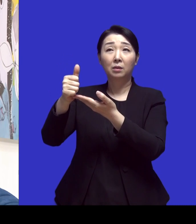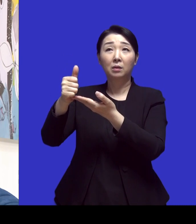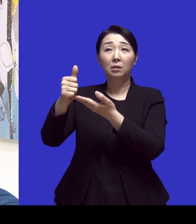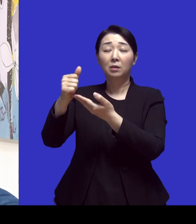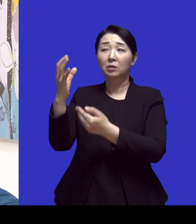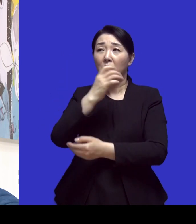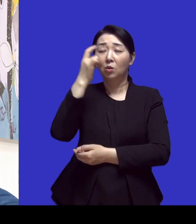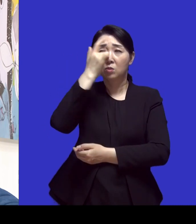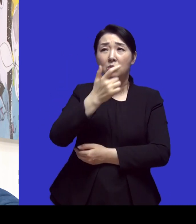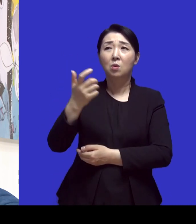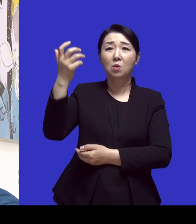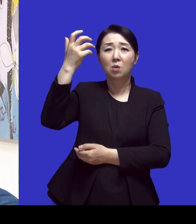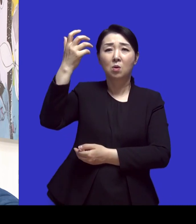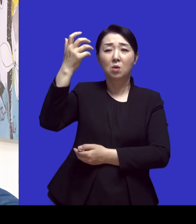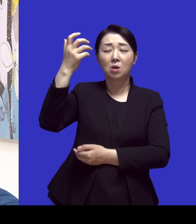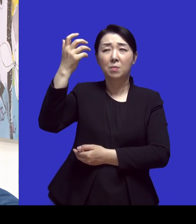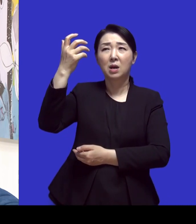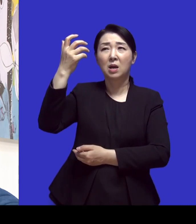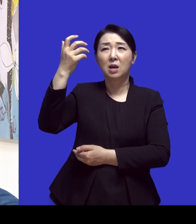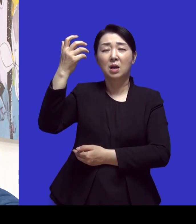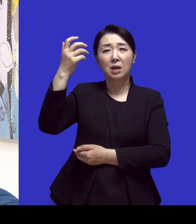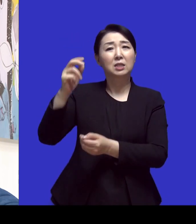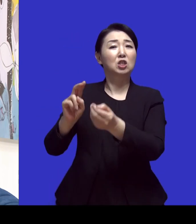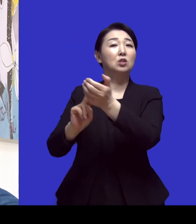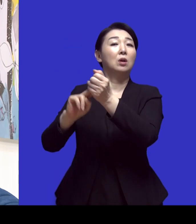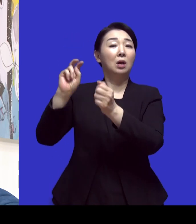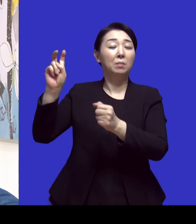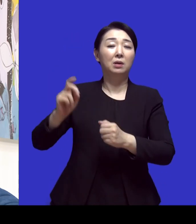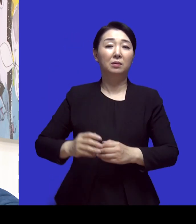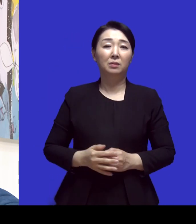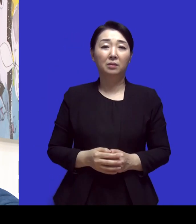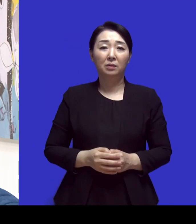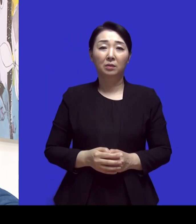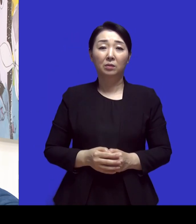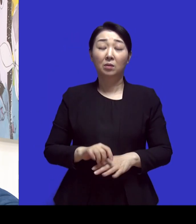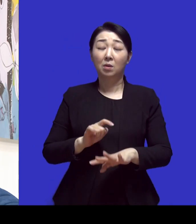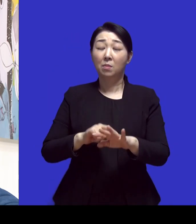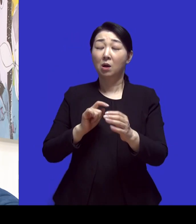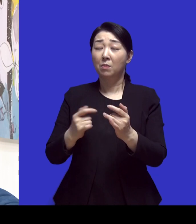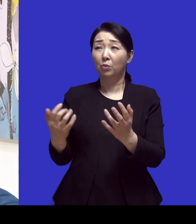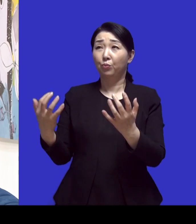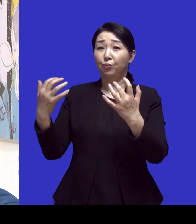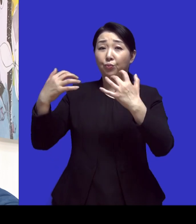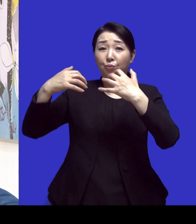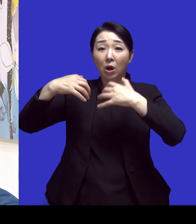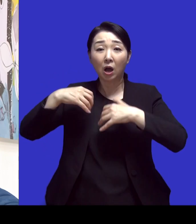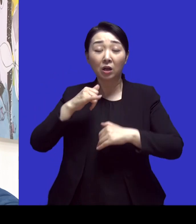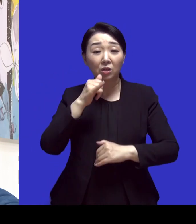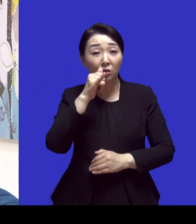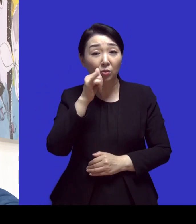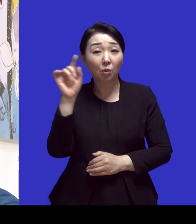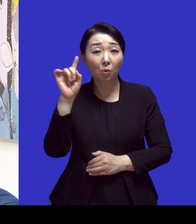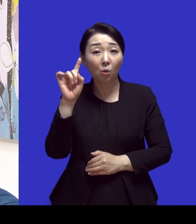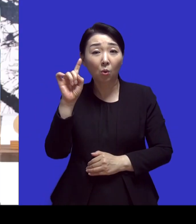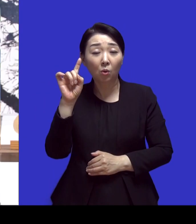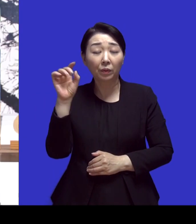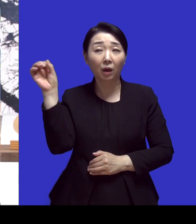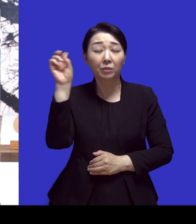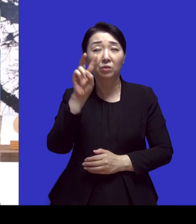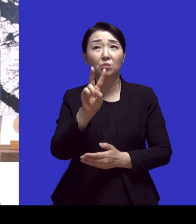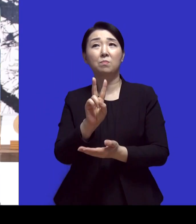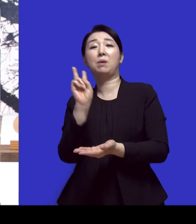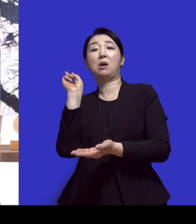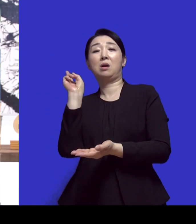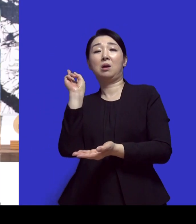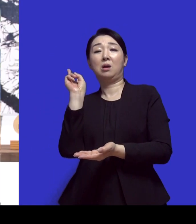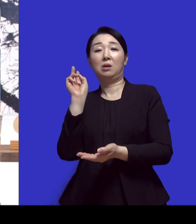성령님의 역사로 생각되어지는데 네 마음에 훅 들어오는 게 있으면서 제가 뒤로 이렇게 넘어졌어요 네